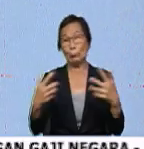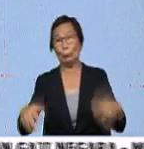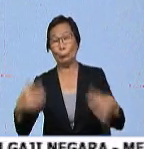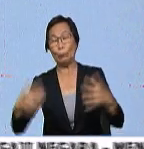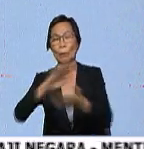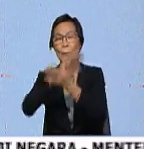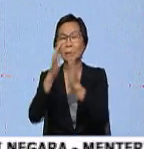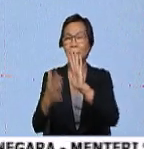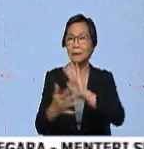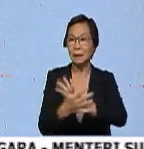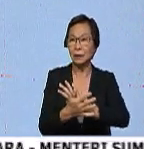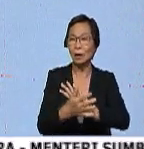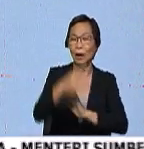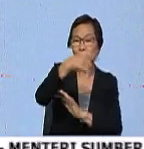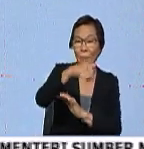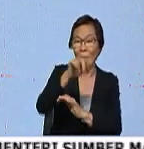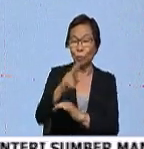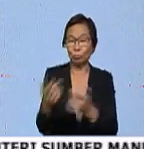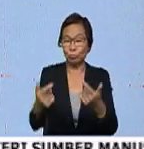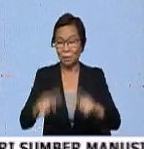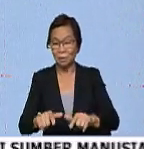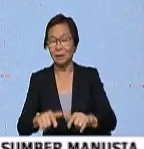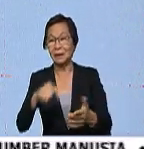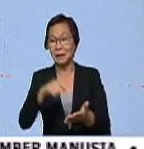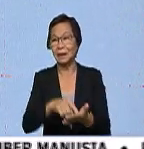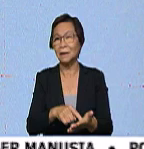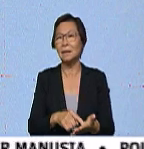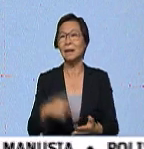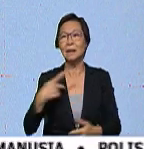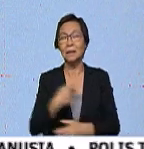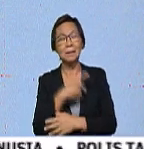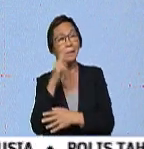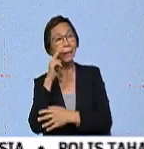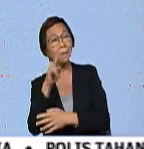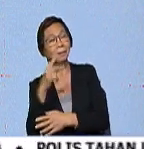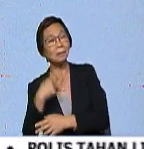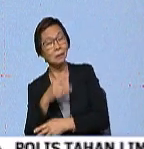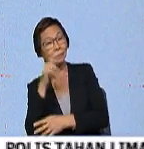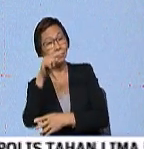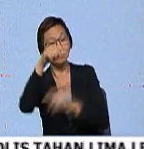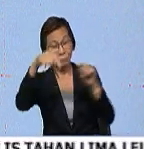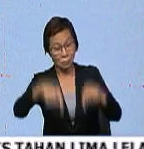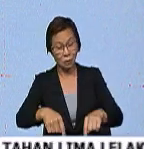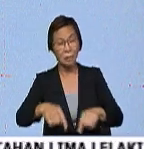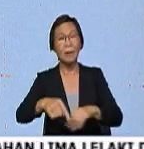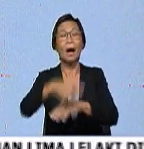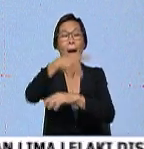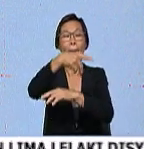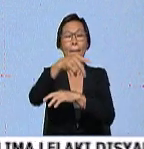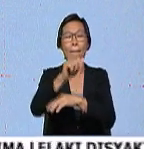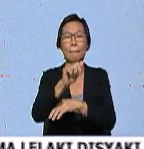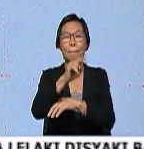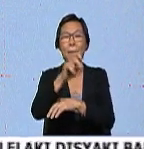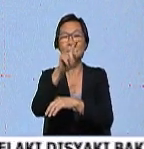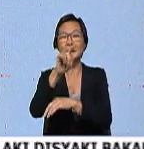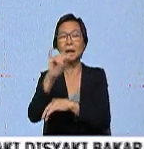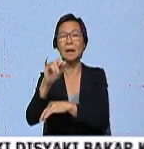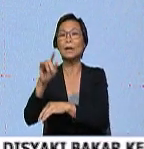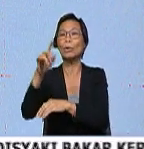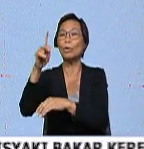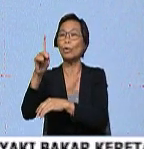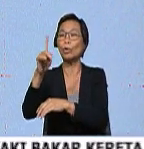yang menjadikan PRU ini terjadi sebenarnya. Jadi kita nak lihat bagaimana kerana di kawasan ini Pantai Kundo 81